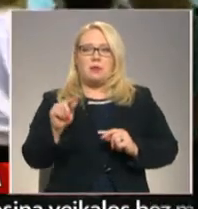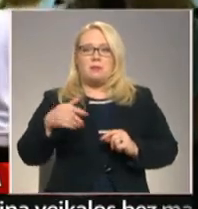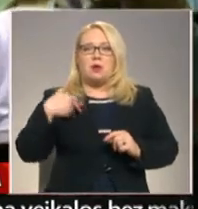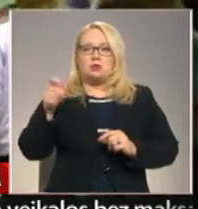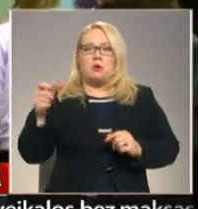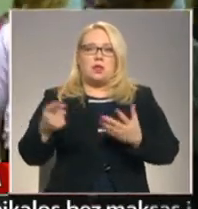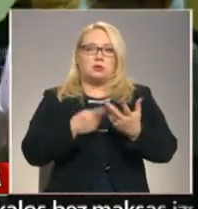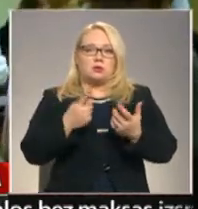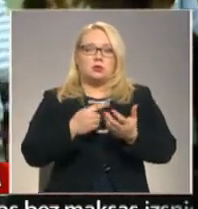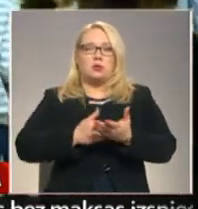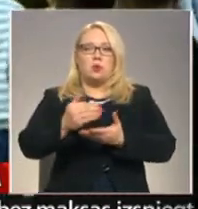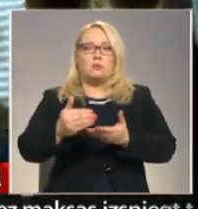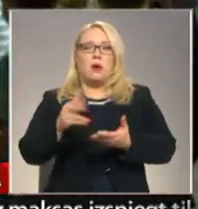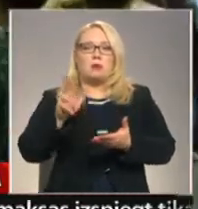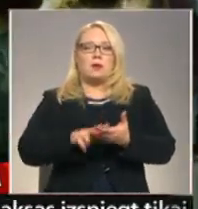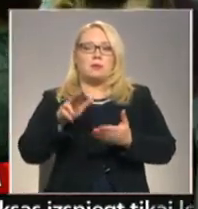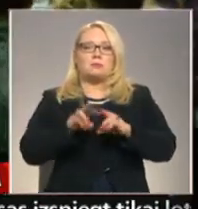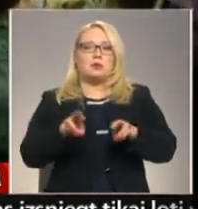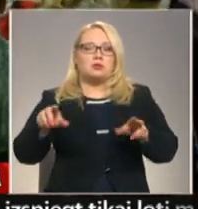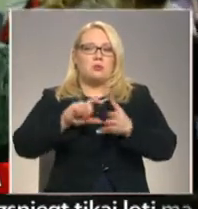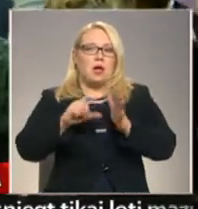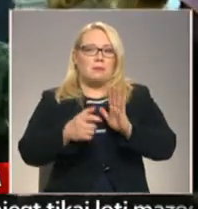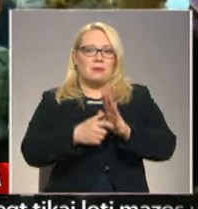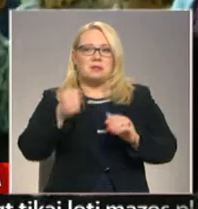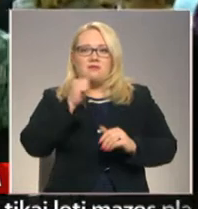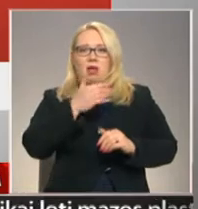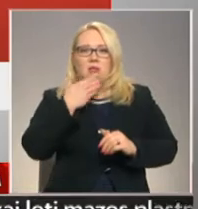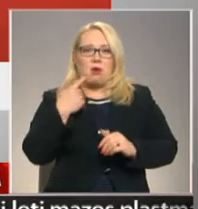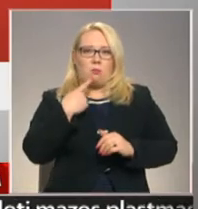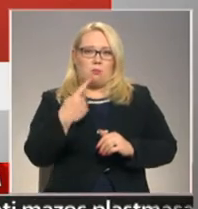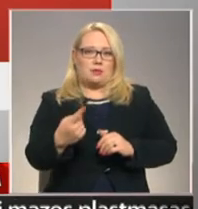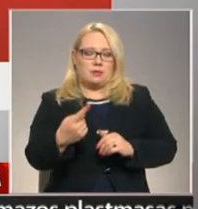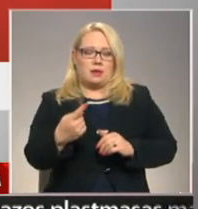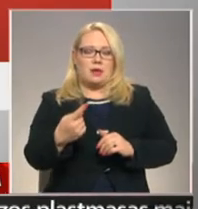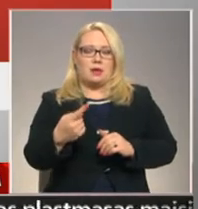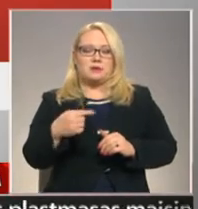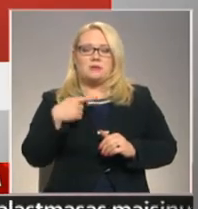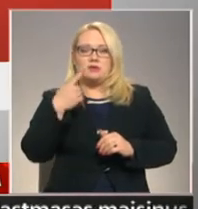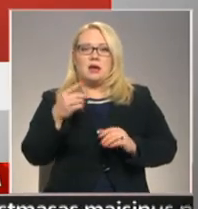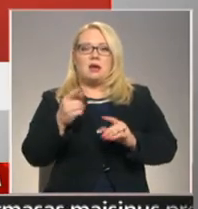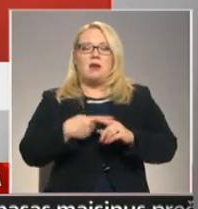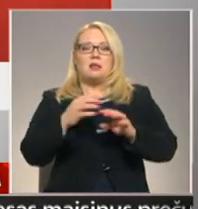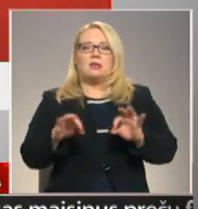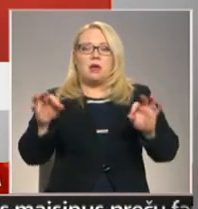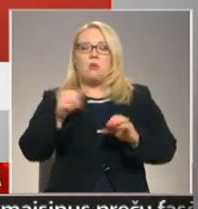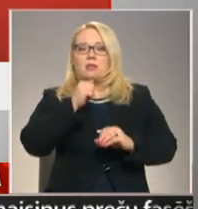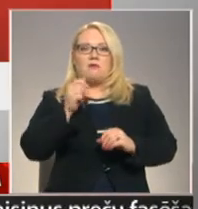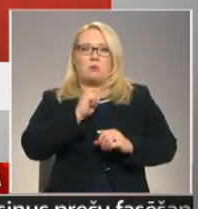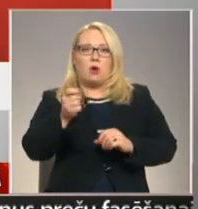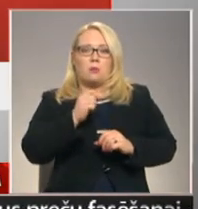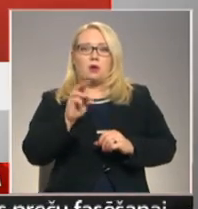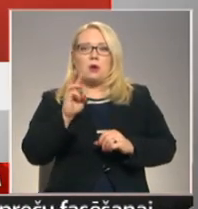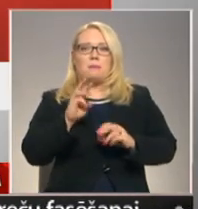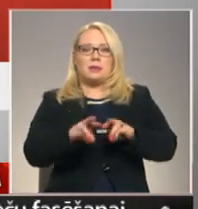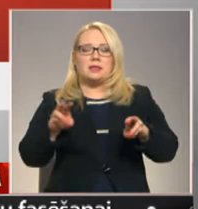skolēnu skaidrs, ko turpmāk pieņems ministru kabinets, nemaz vēl nav noteikts. Bet uzreiz saku, un ko jau mēs nevaram komentēt, jo mums ir MK noteikumi